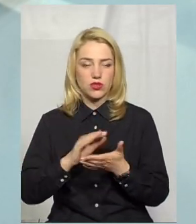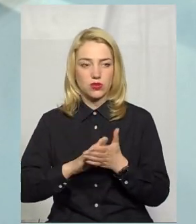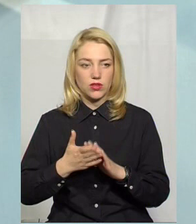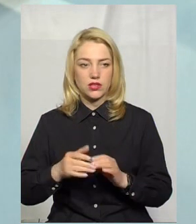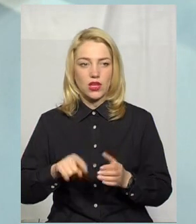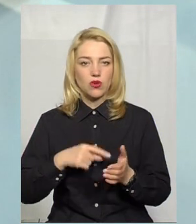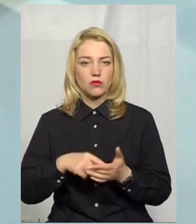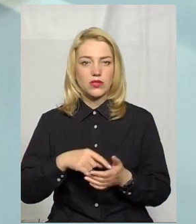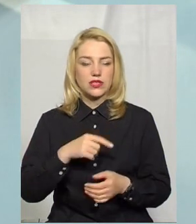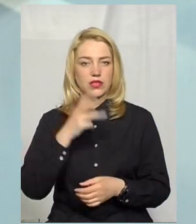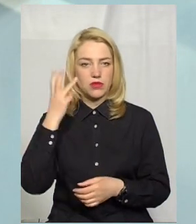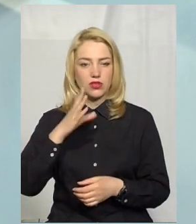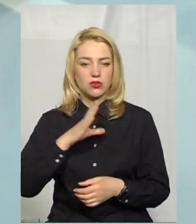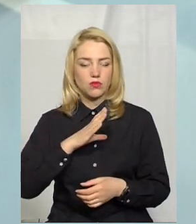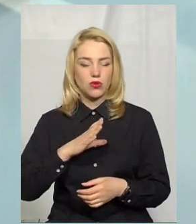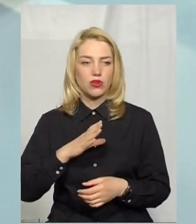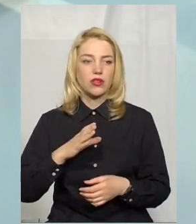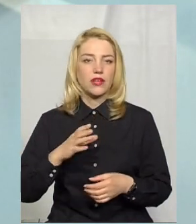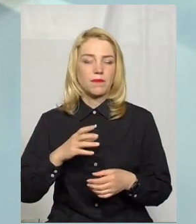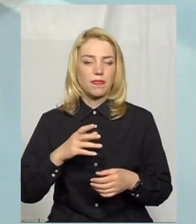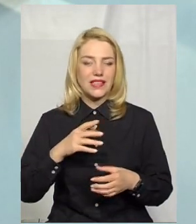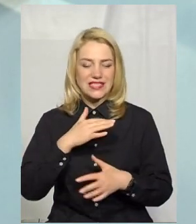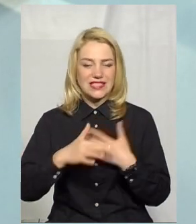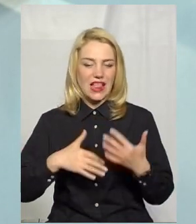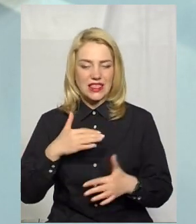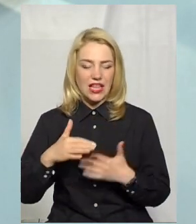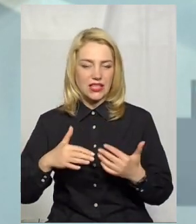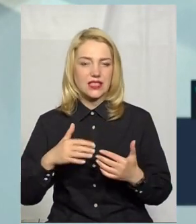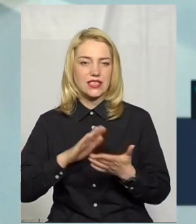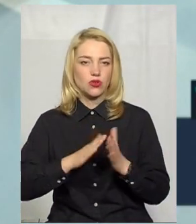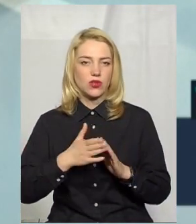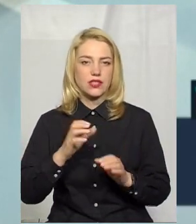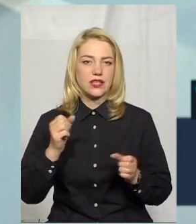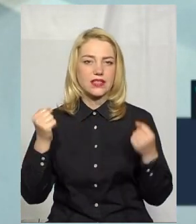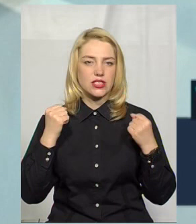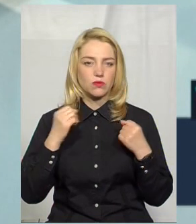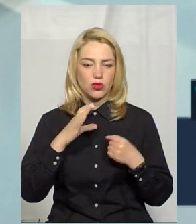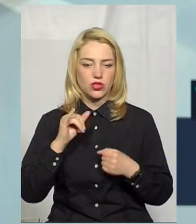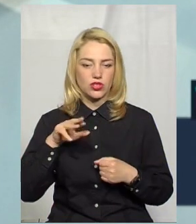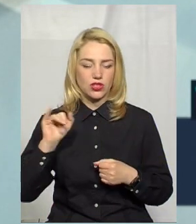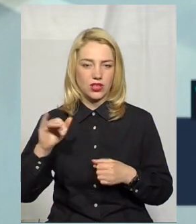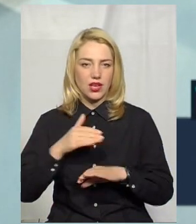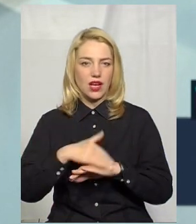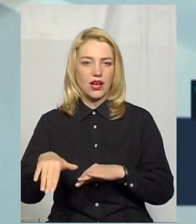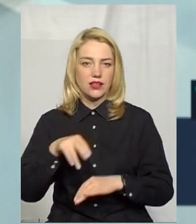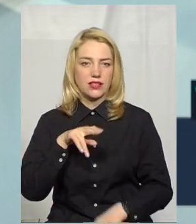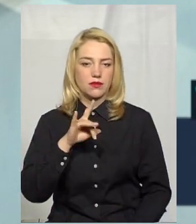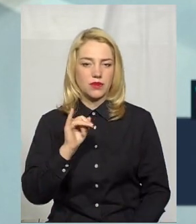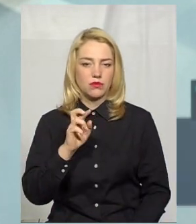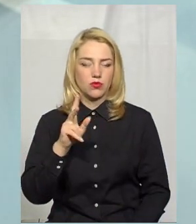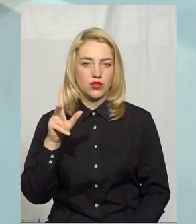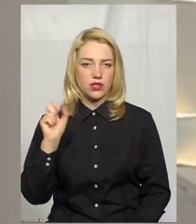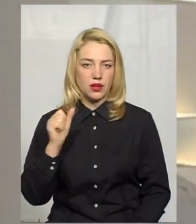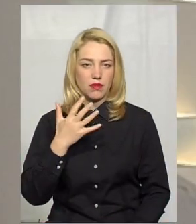Хмельницькому досить скандальне було рішення по спортсіті так званому. Це забудова за адресою Прибузька, 5.3.1. І ця